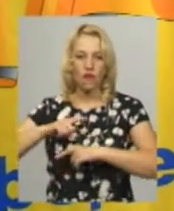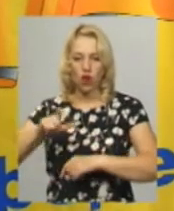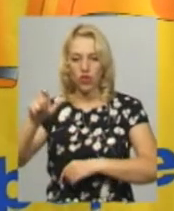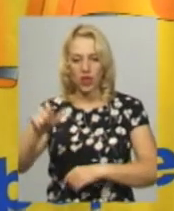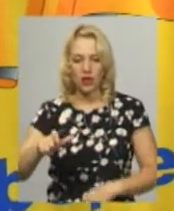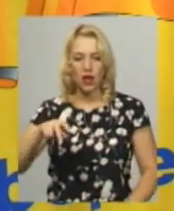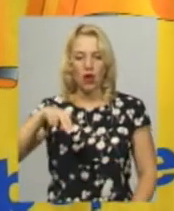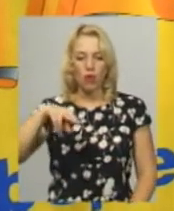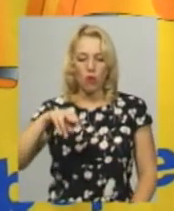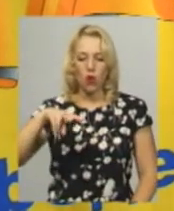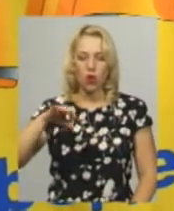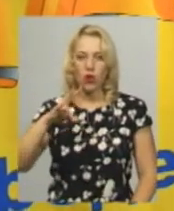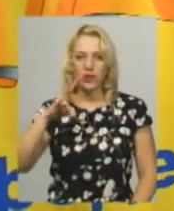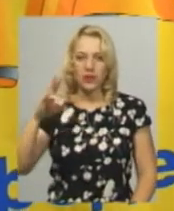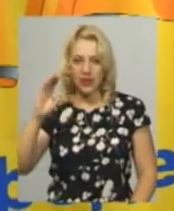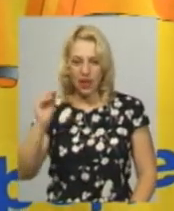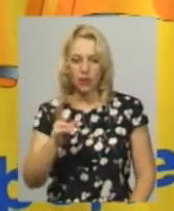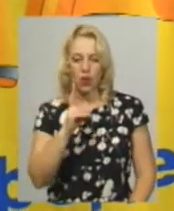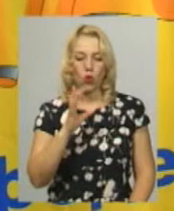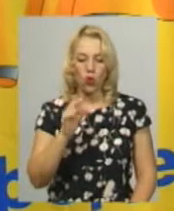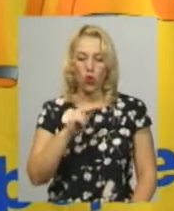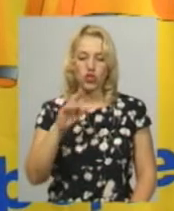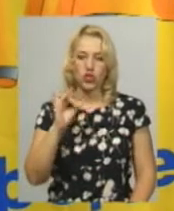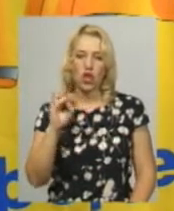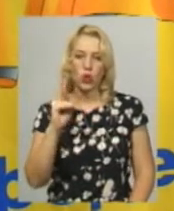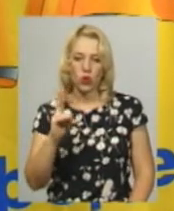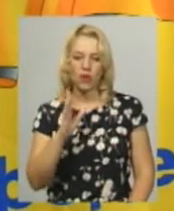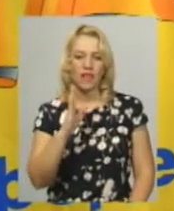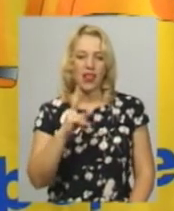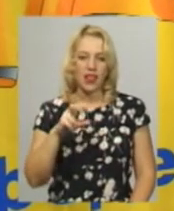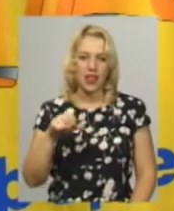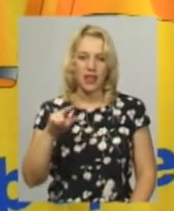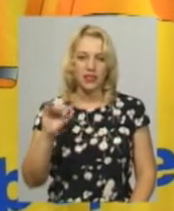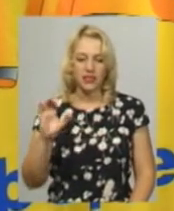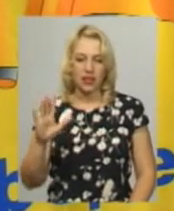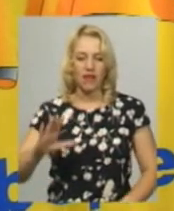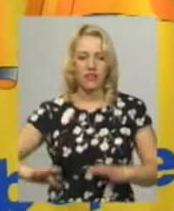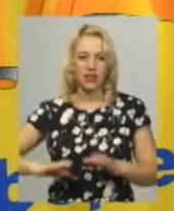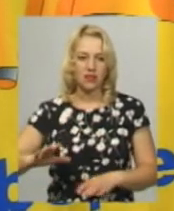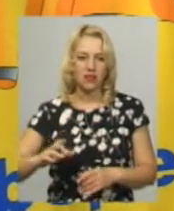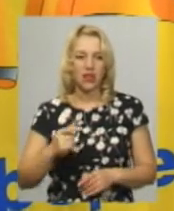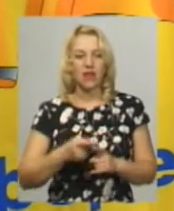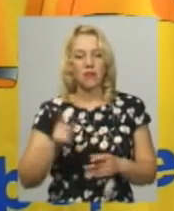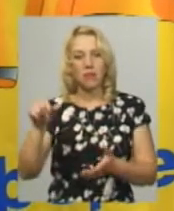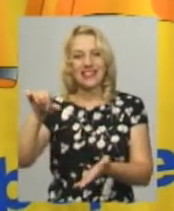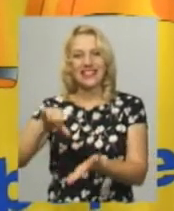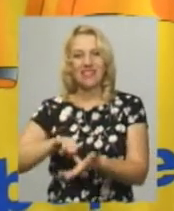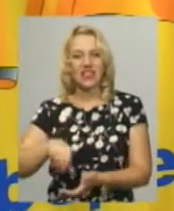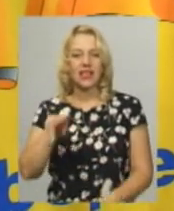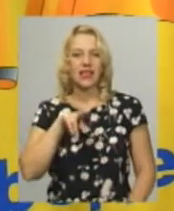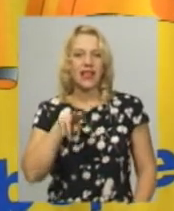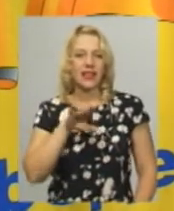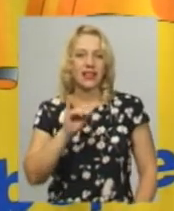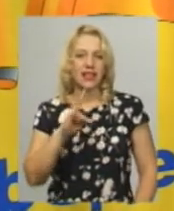Кучерук Владислав, тренер Іванецький Олександр. Він представник Динамо Києва, який